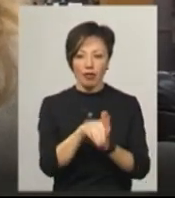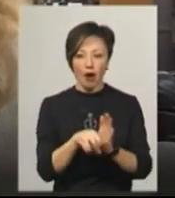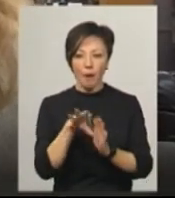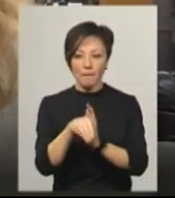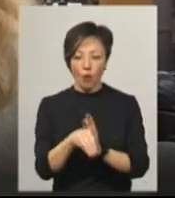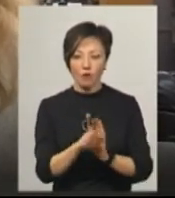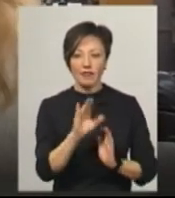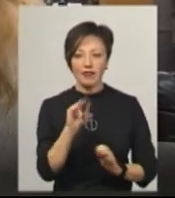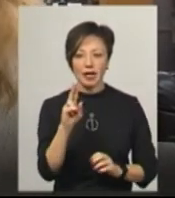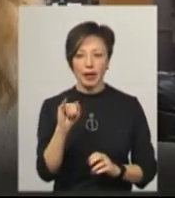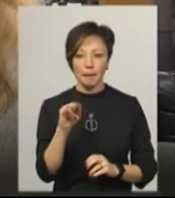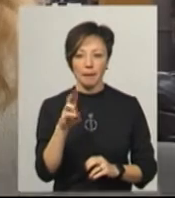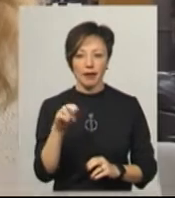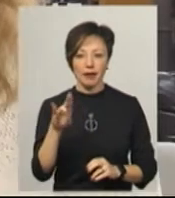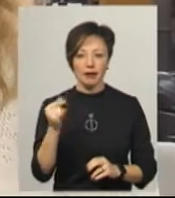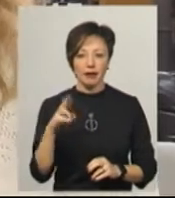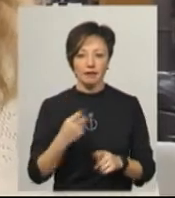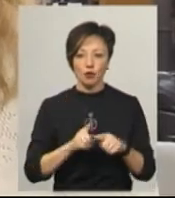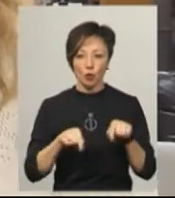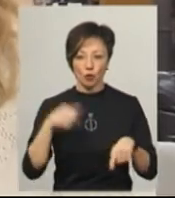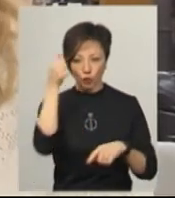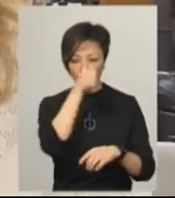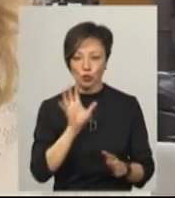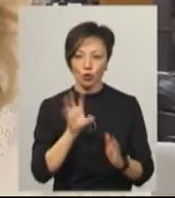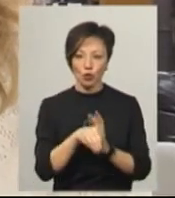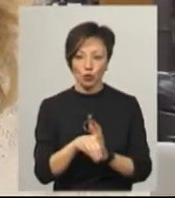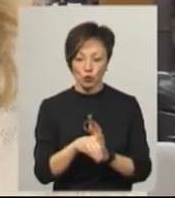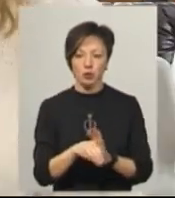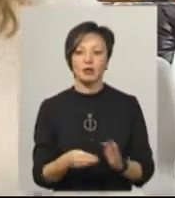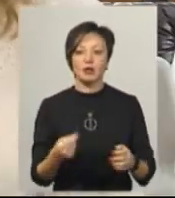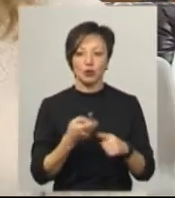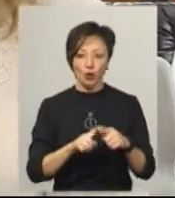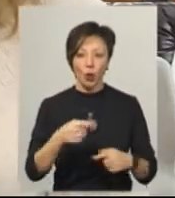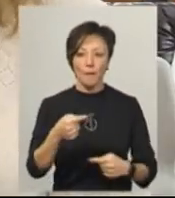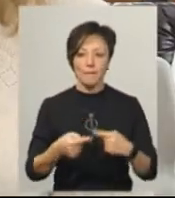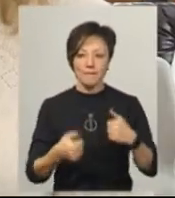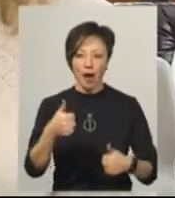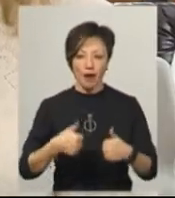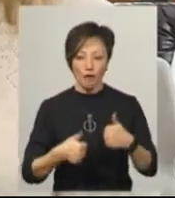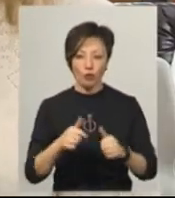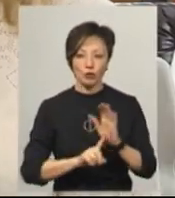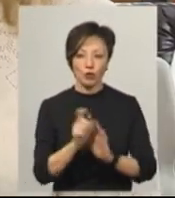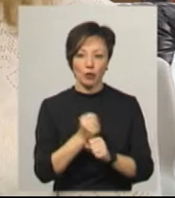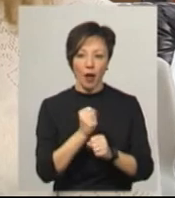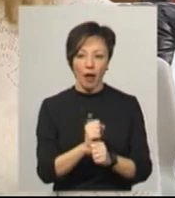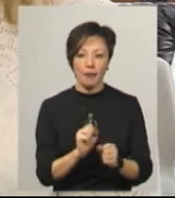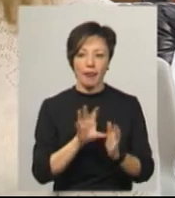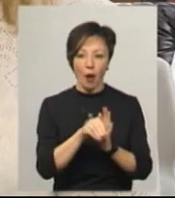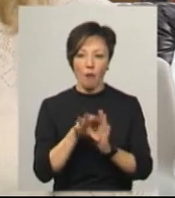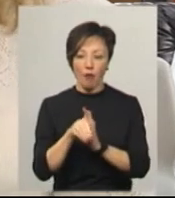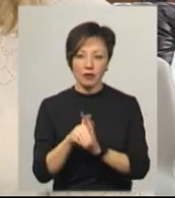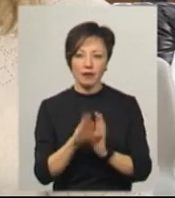вікіпедії, і ось цього року ми знову ж долучаємося до вікі марафону. Уже розпочали роботу по наповненні